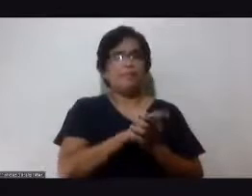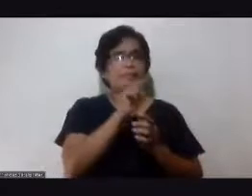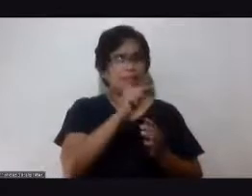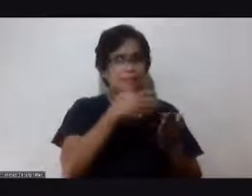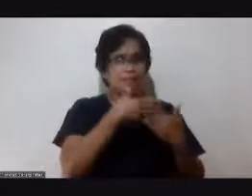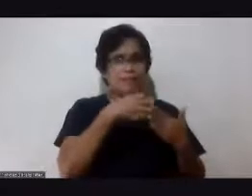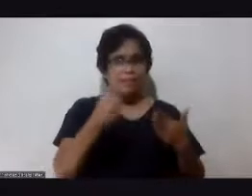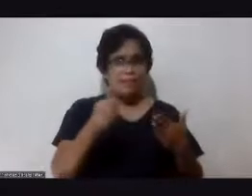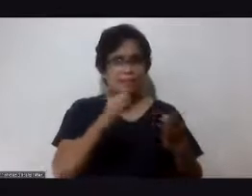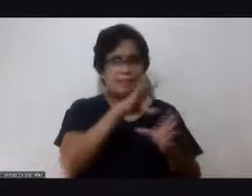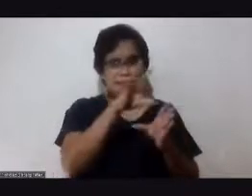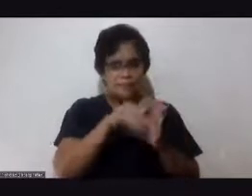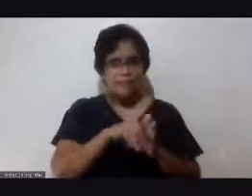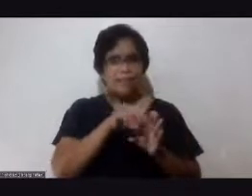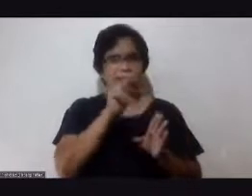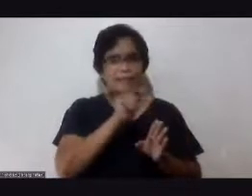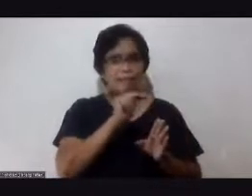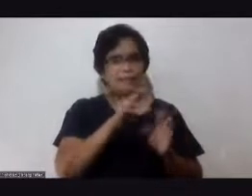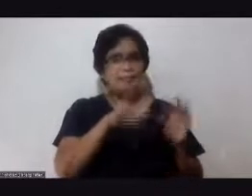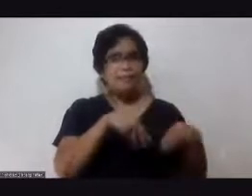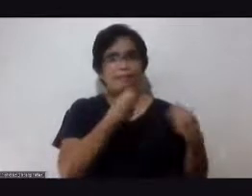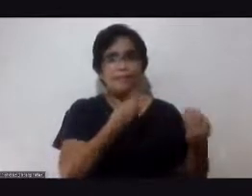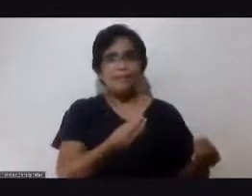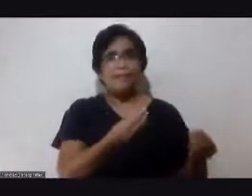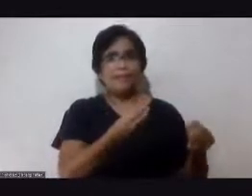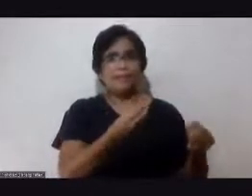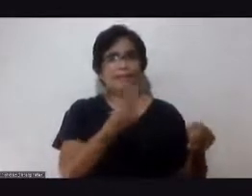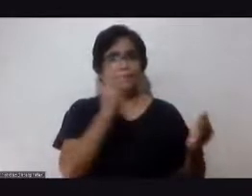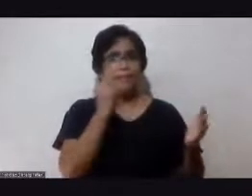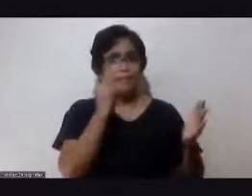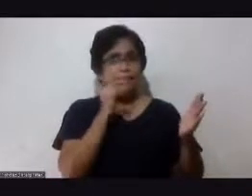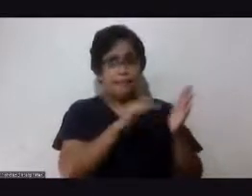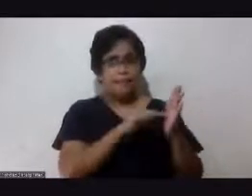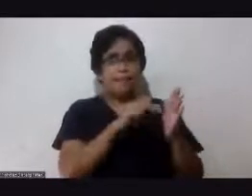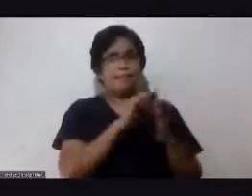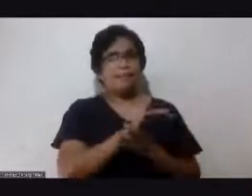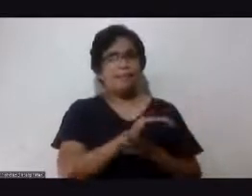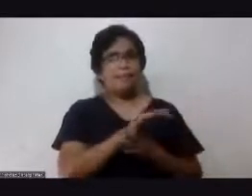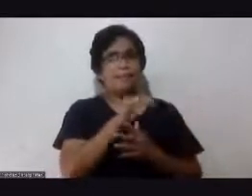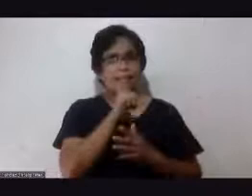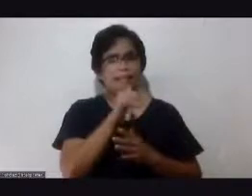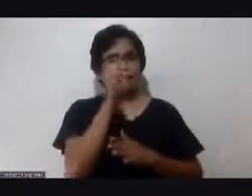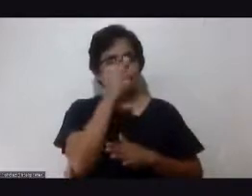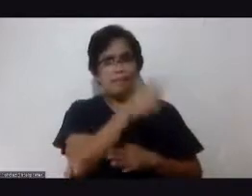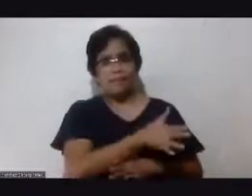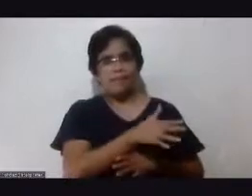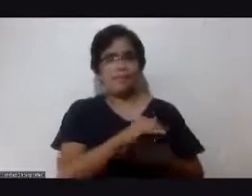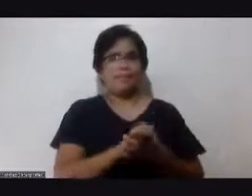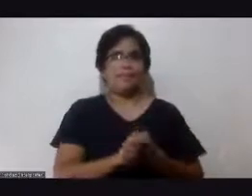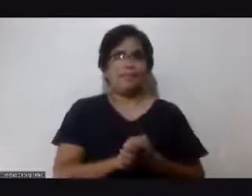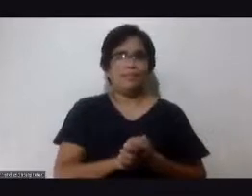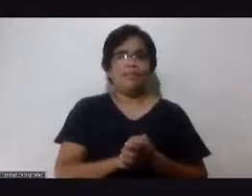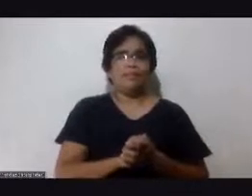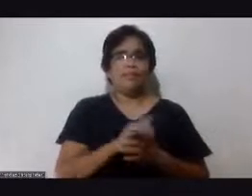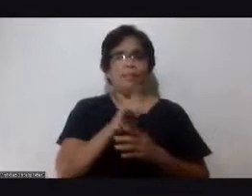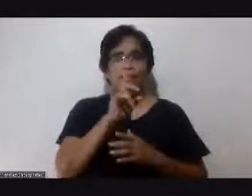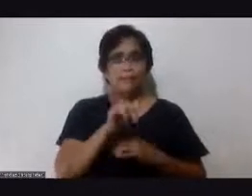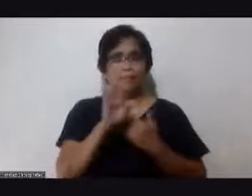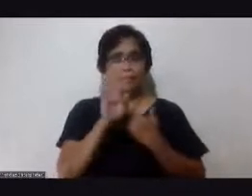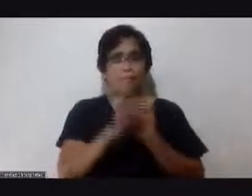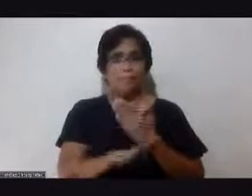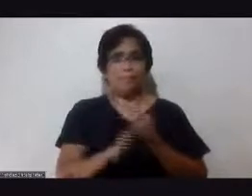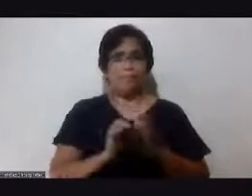kailangan nating bigyan ng pansin at wag babaliwalain diba tutugunan mo yan balik lang po tayo sandali sa ating istasyon